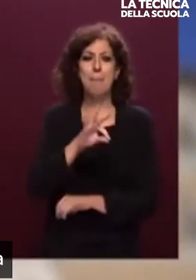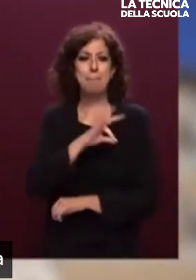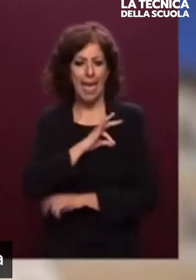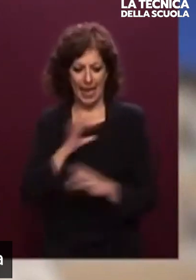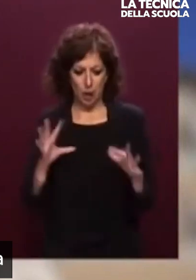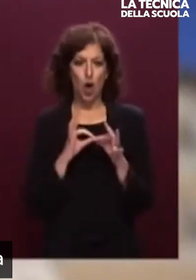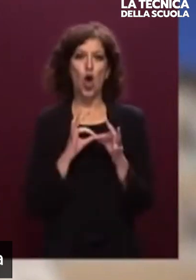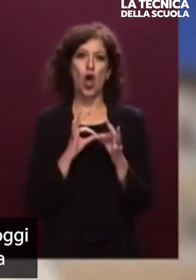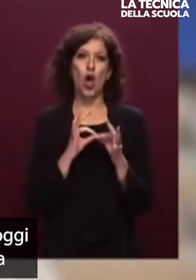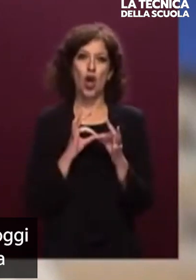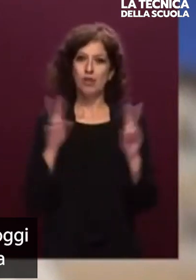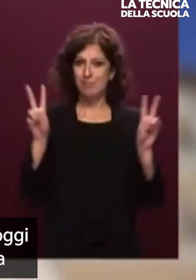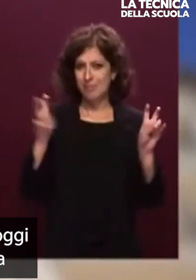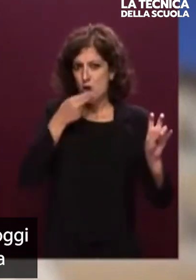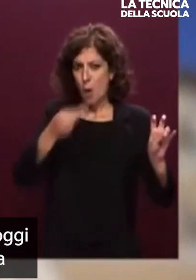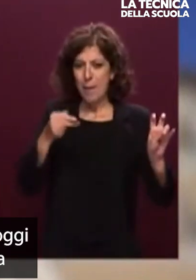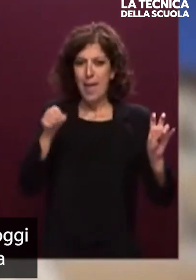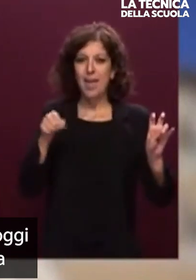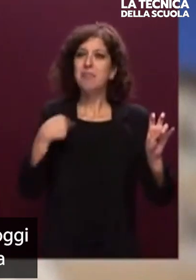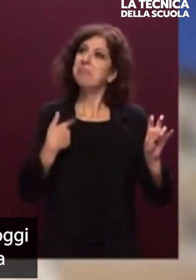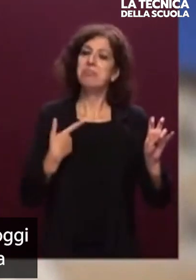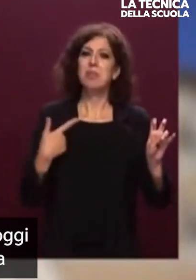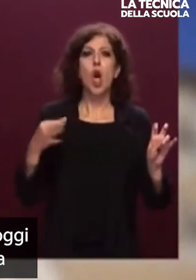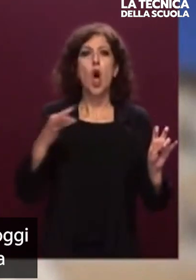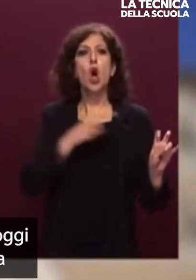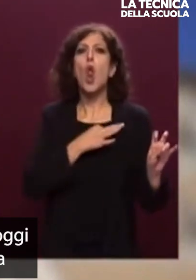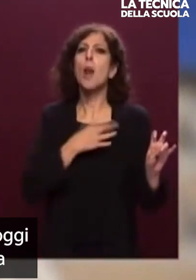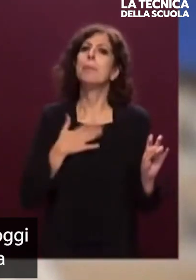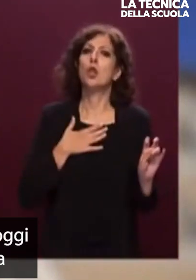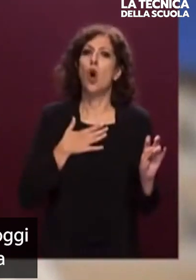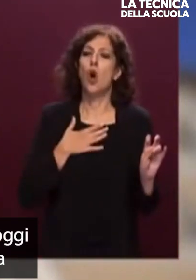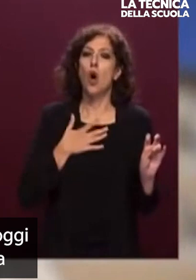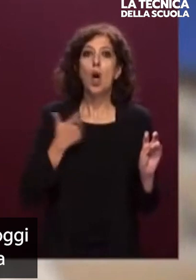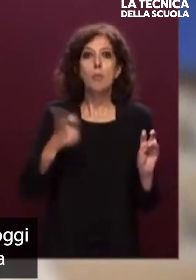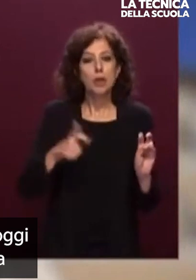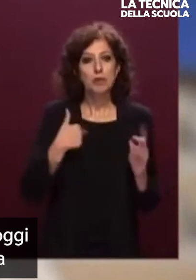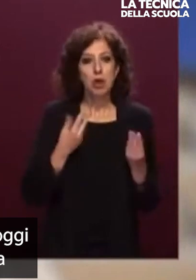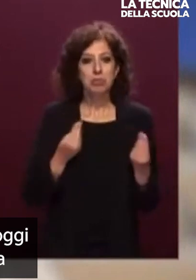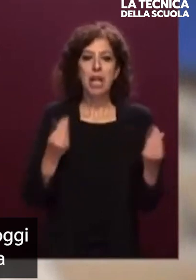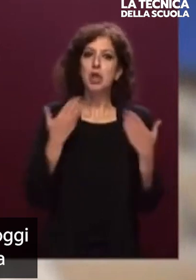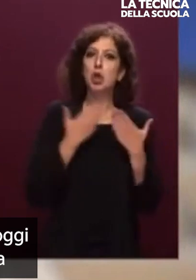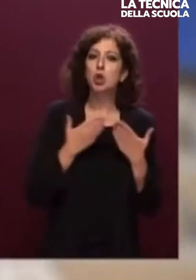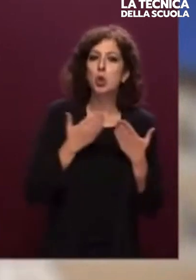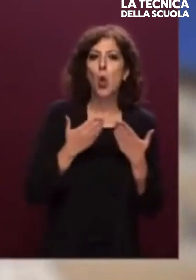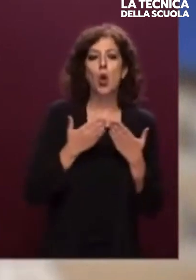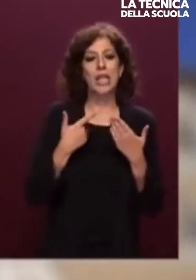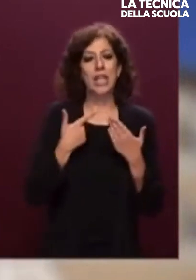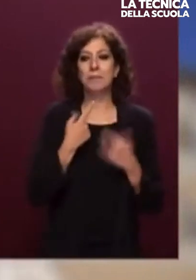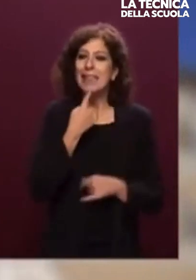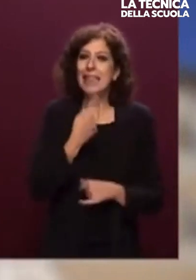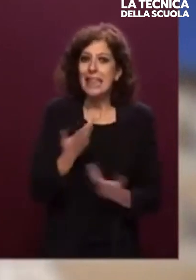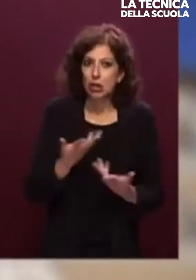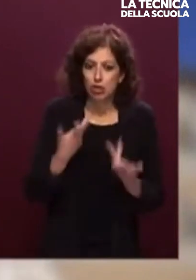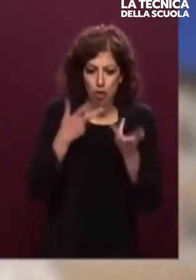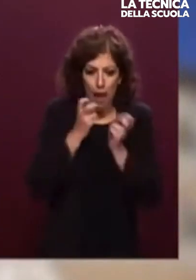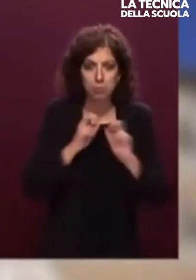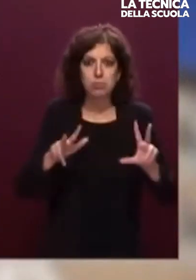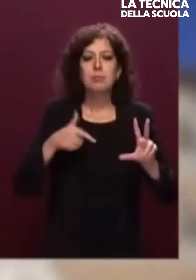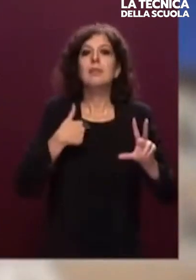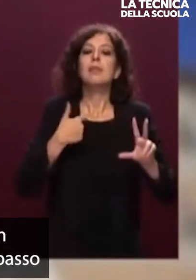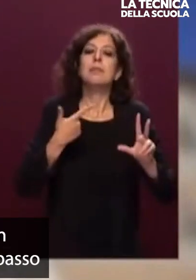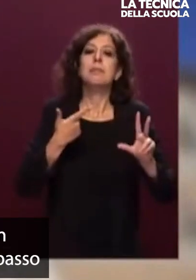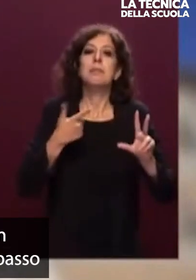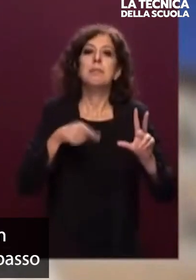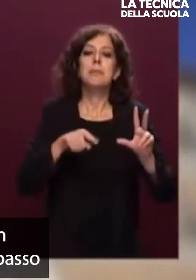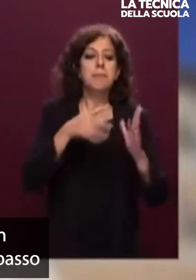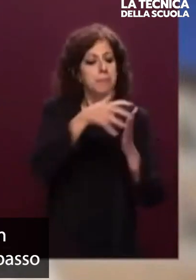colpita. Diversi studi dimostrano come oggi chi vive in una famiglia agiata abbia una chance in più